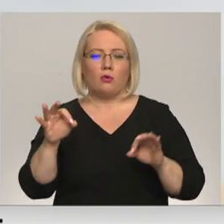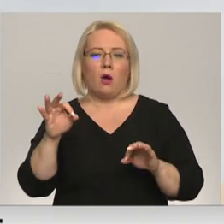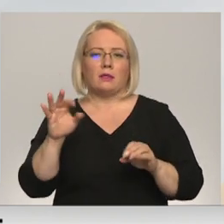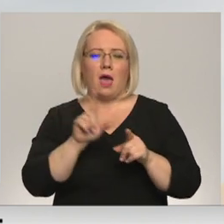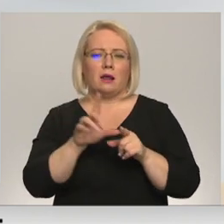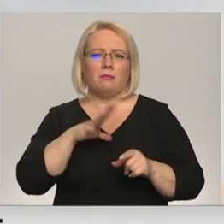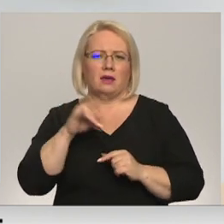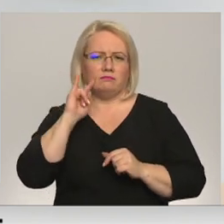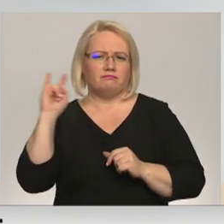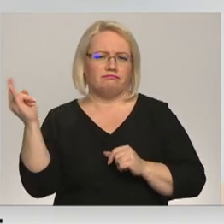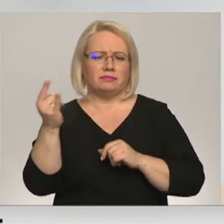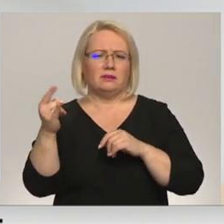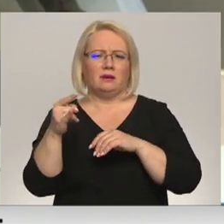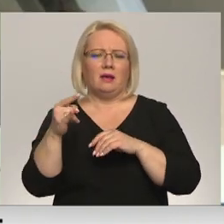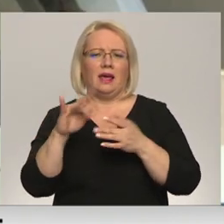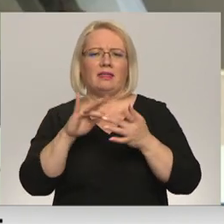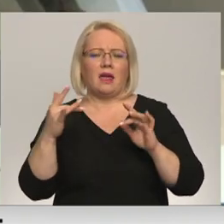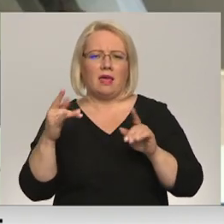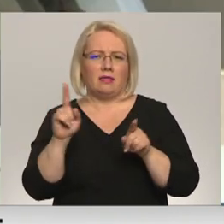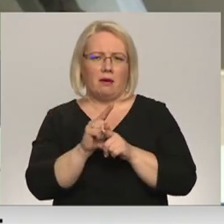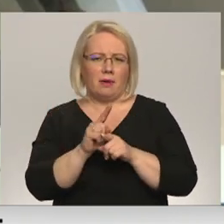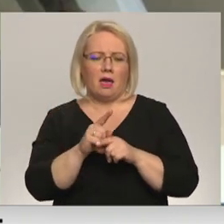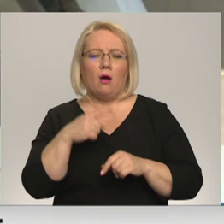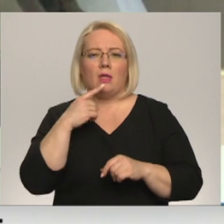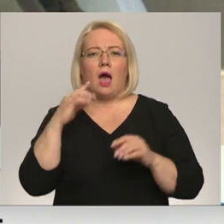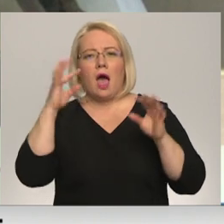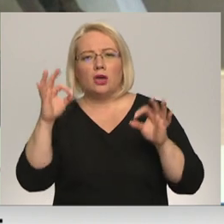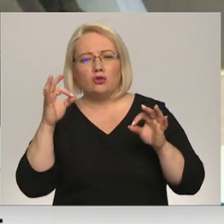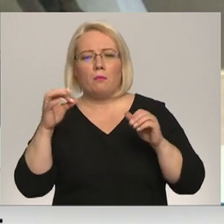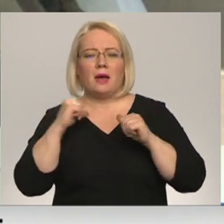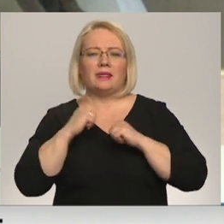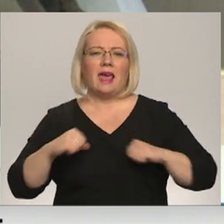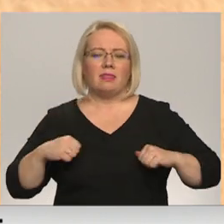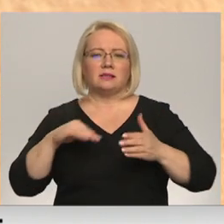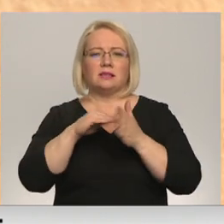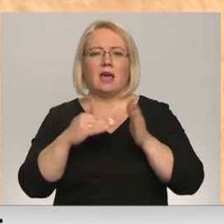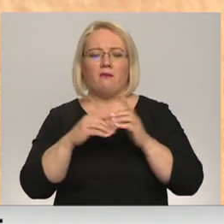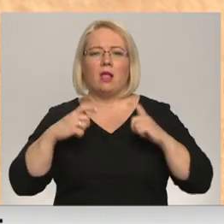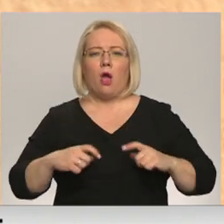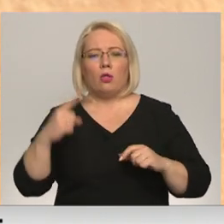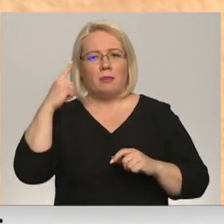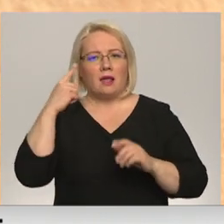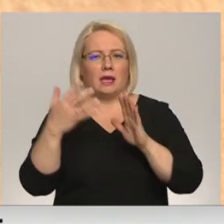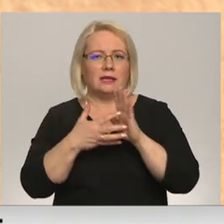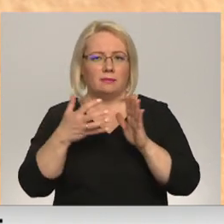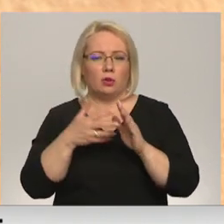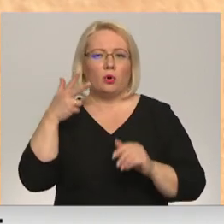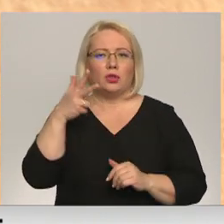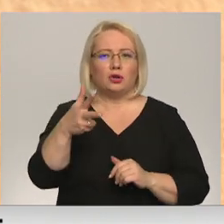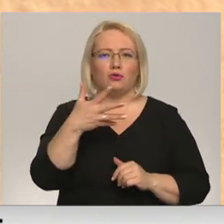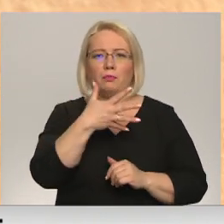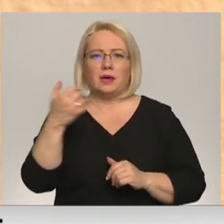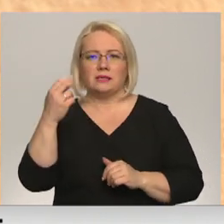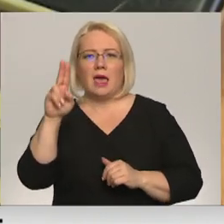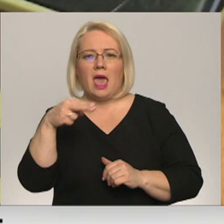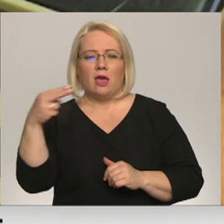pa sociotikliem divi pante. Aizdomas par iespējumu dienesta stāvokļu ļaunprātīgu izmantošanu un 3500